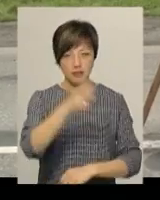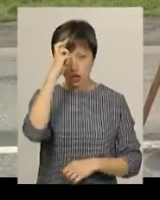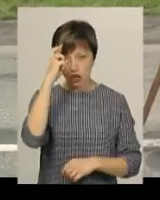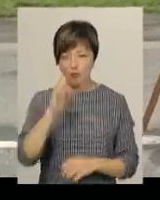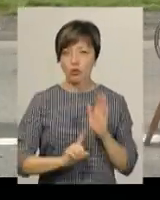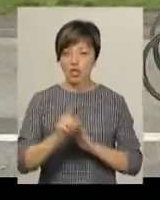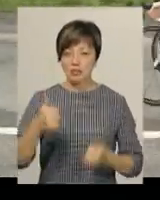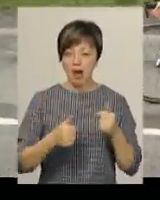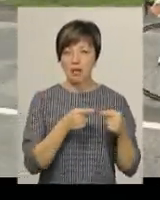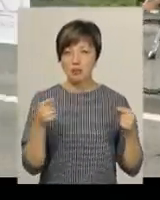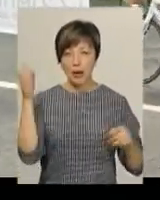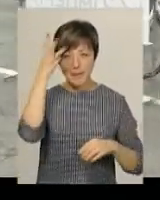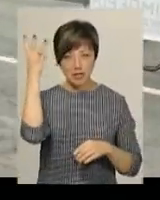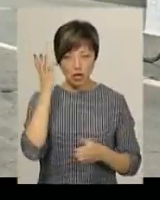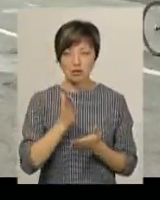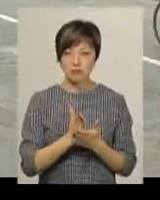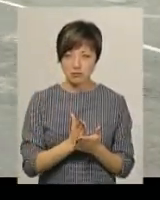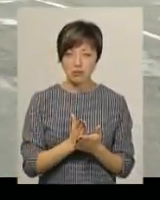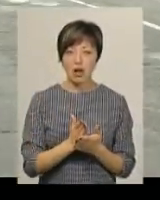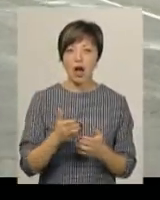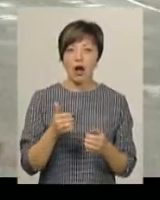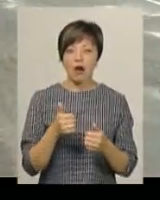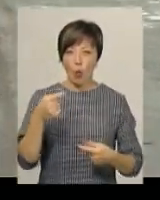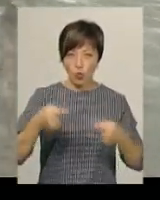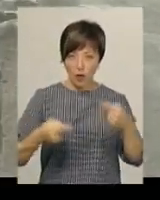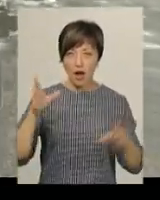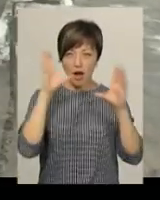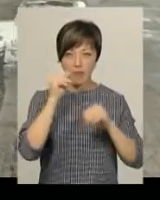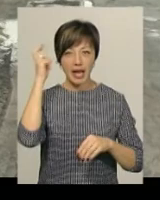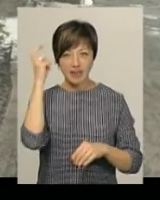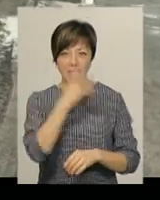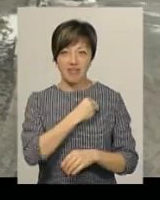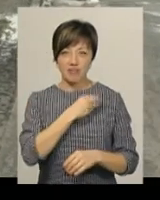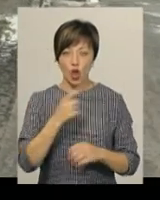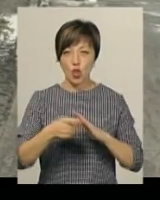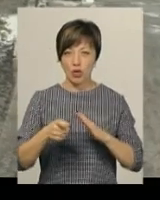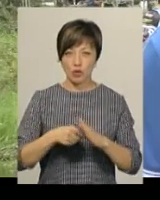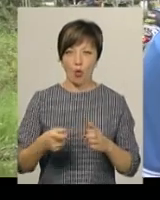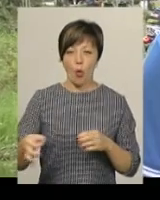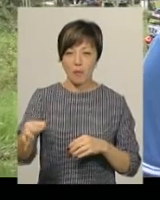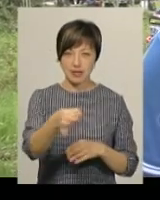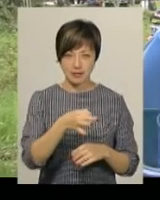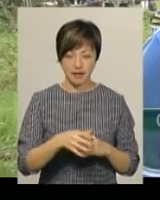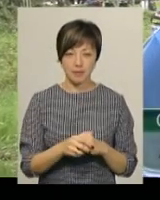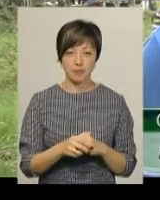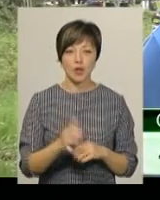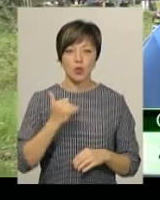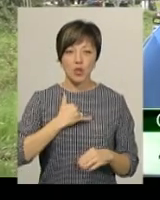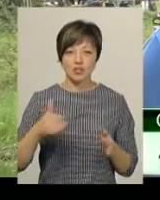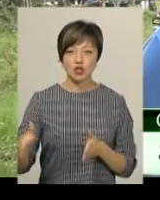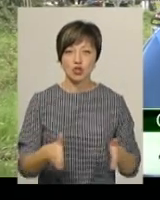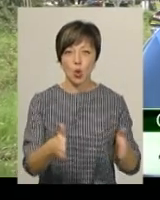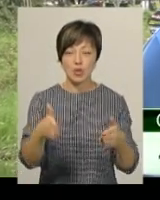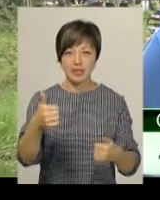початку змагального сезону хмельничани складають конкуренцію провідним спортсменам Київської, Львівської та Донецької областей. У нас в шосе таких